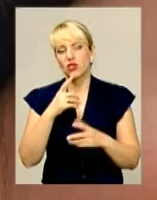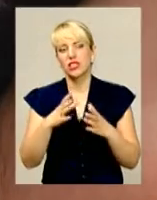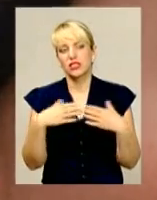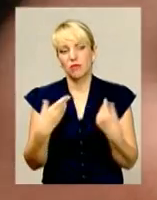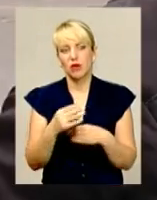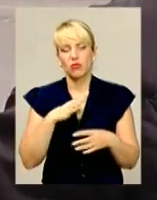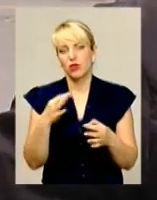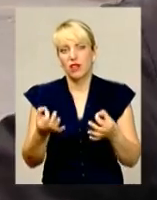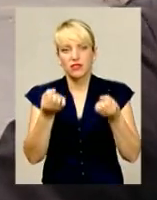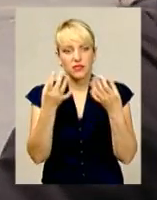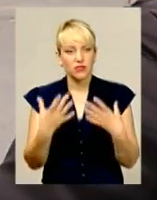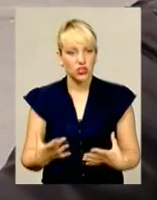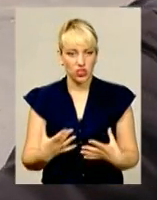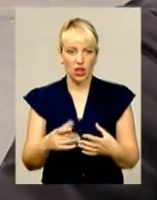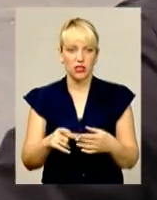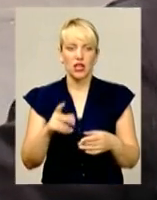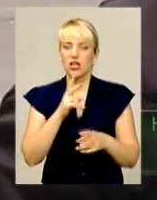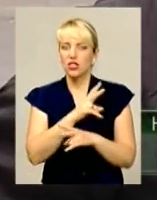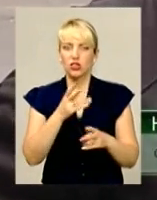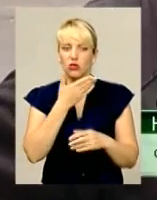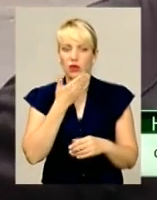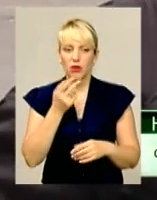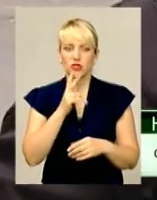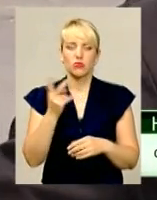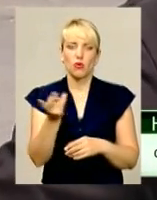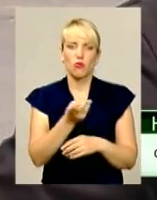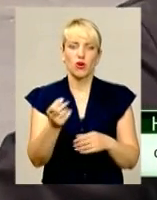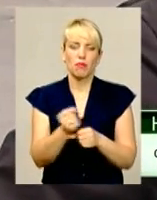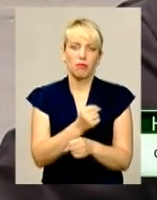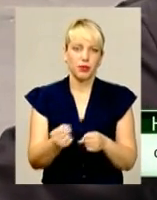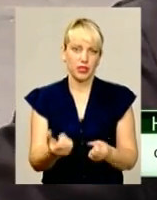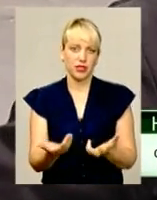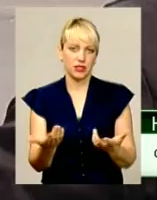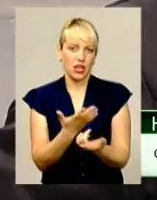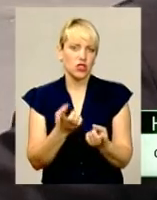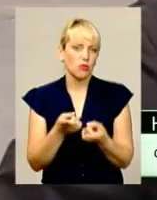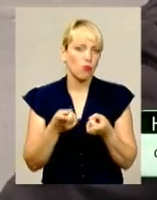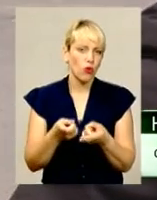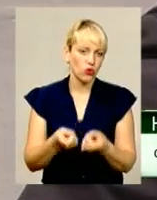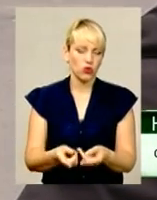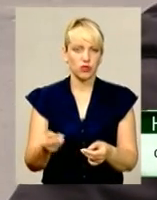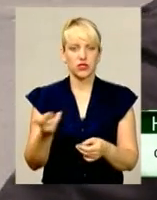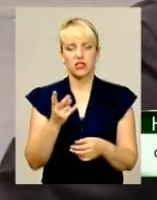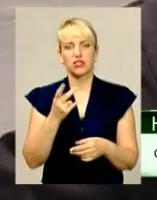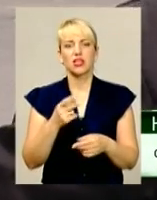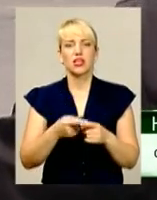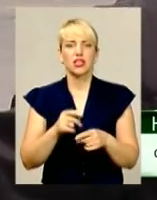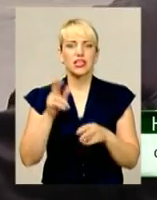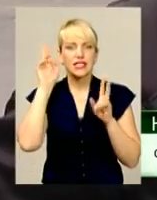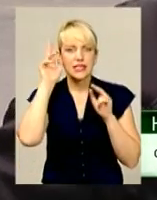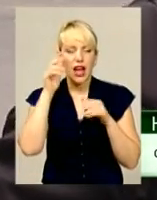стосунки. Ніхто не бачив ніколи, щоб вони чібилися, чи вони один одному там погрожували. Вони всіх вийдуть за яку